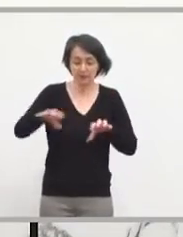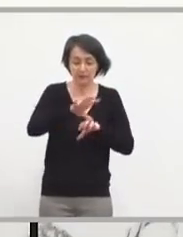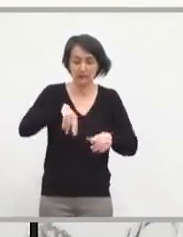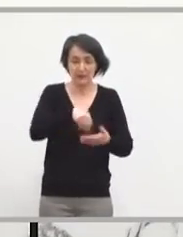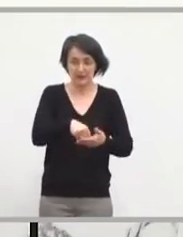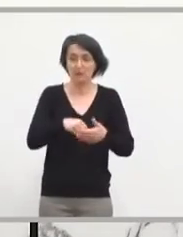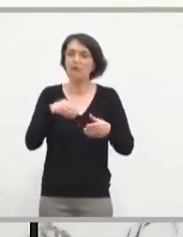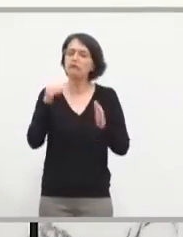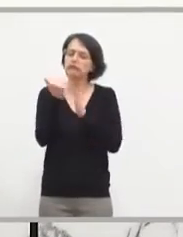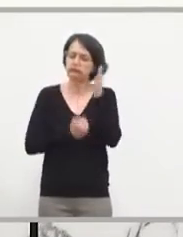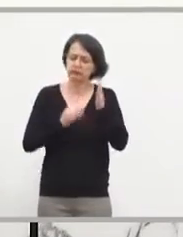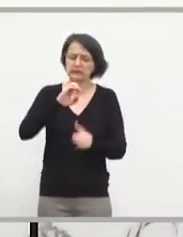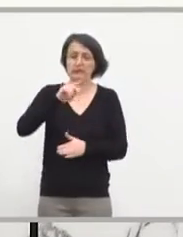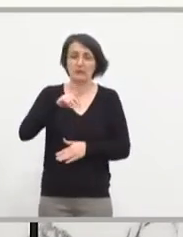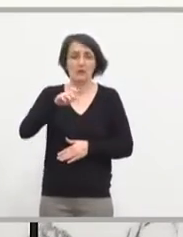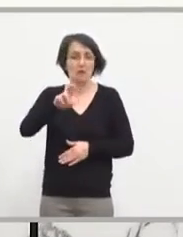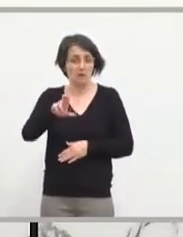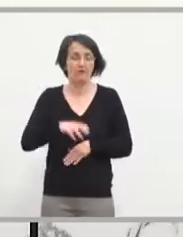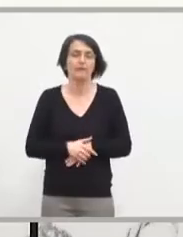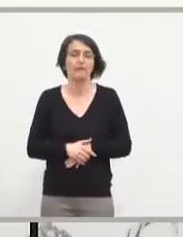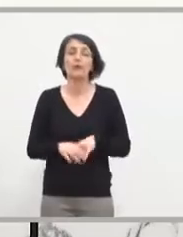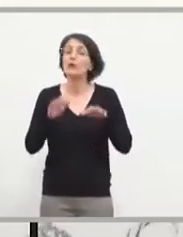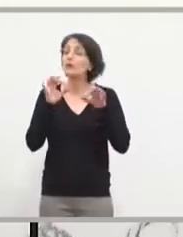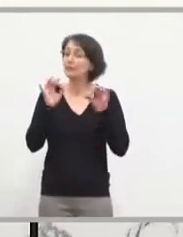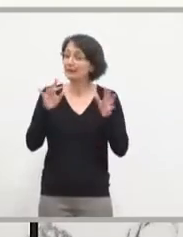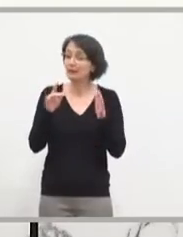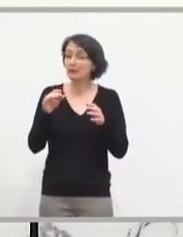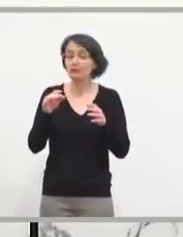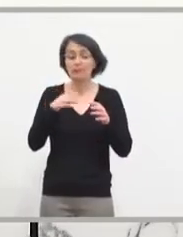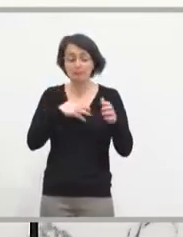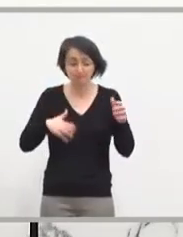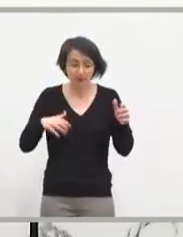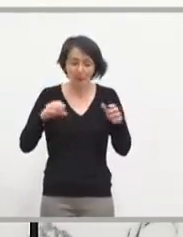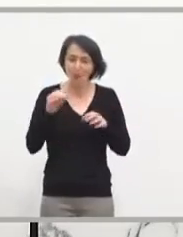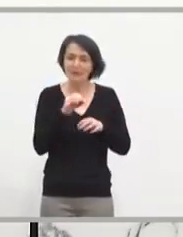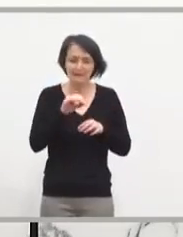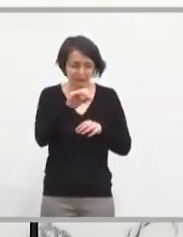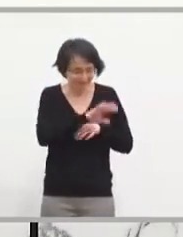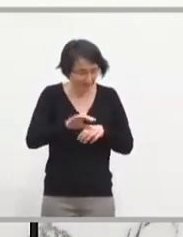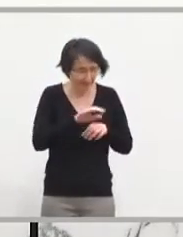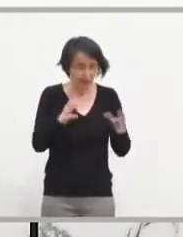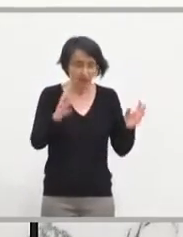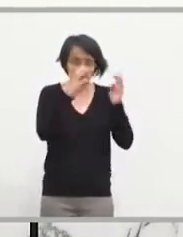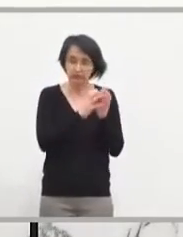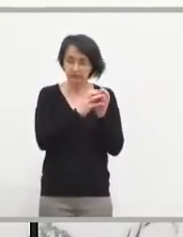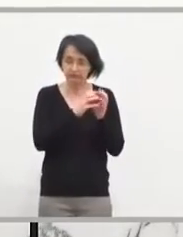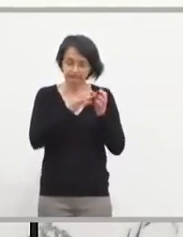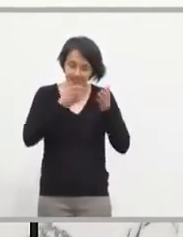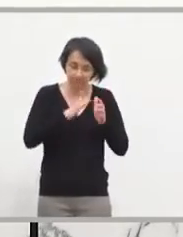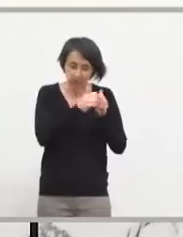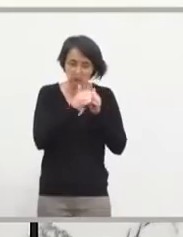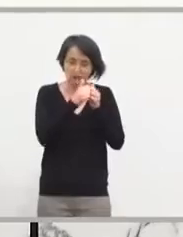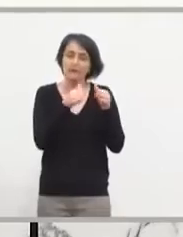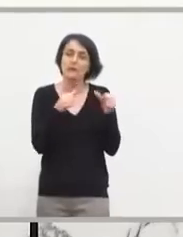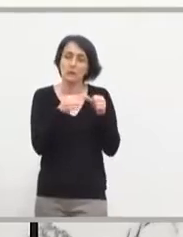Nous avons rassemblé l'ensemble des maires de l'ouest montpélierin de la métropole et nous avons décidé ensemble que nous allions